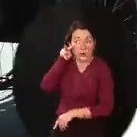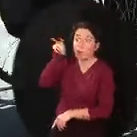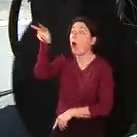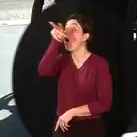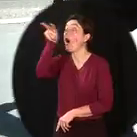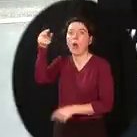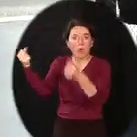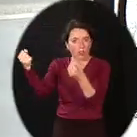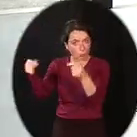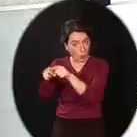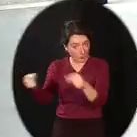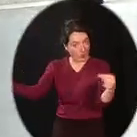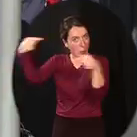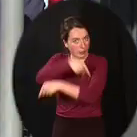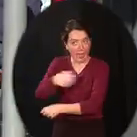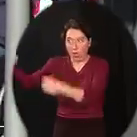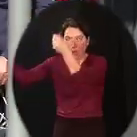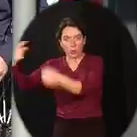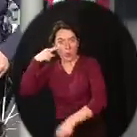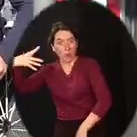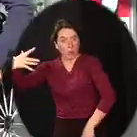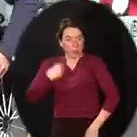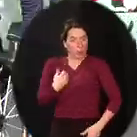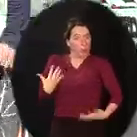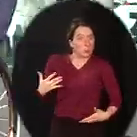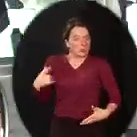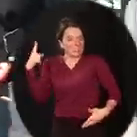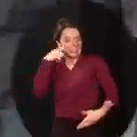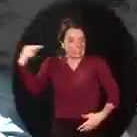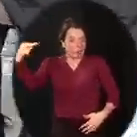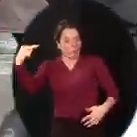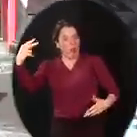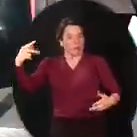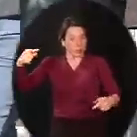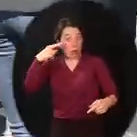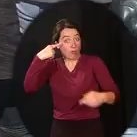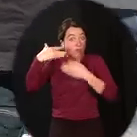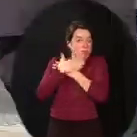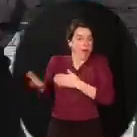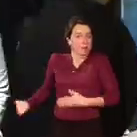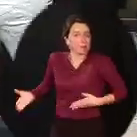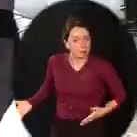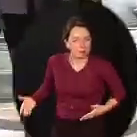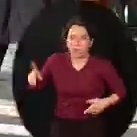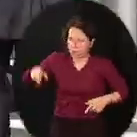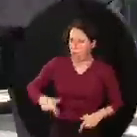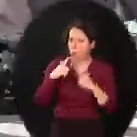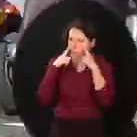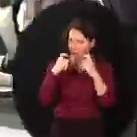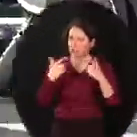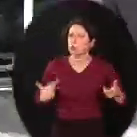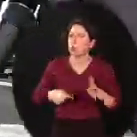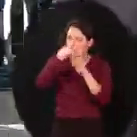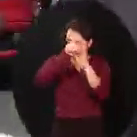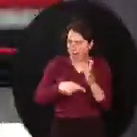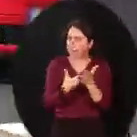plus difficile d'être vu. C'est vraiment dangereux et il faut être encore plus prudent pour se protéger. Nous allons vous donner quelques règles simples que Delphine,